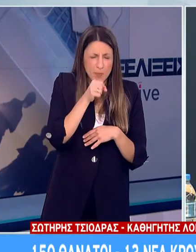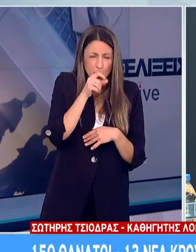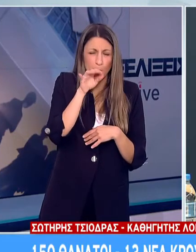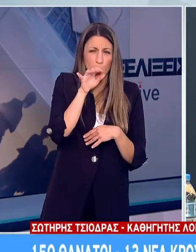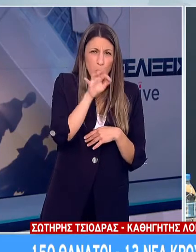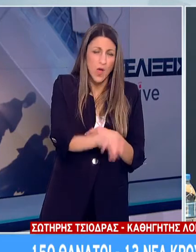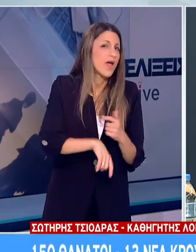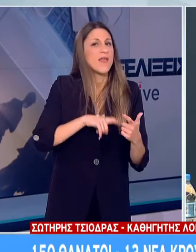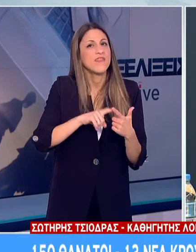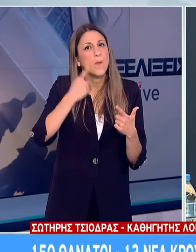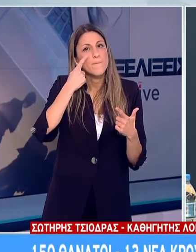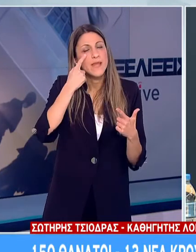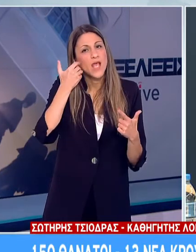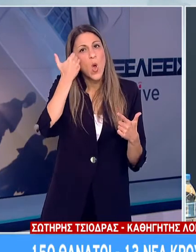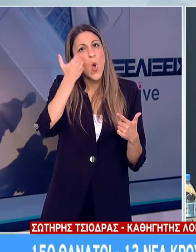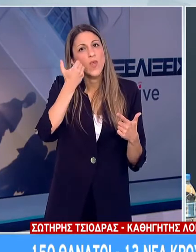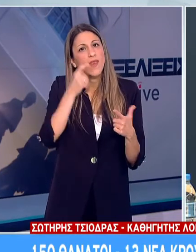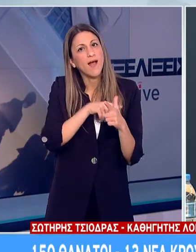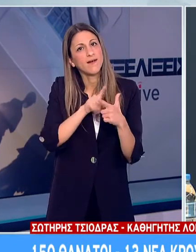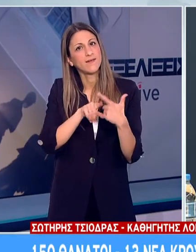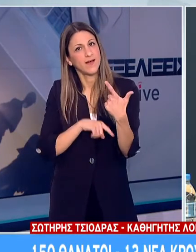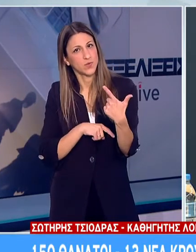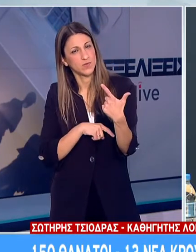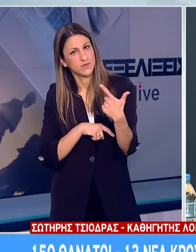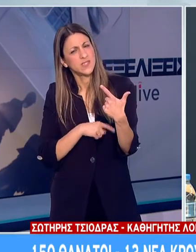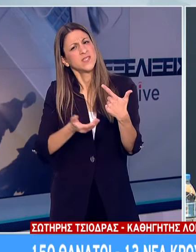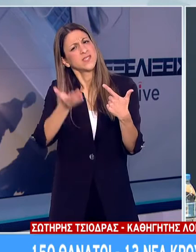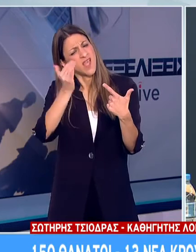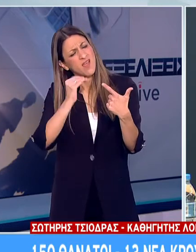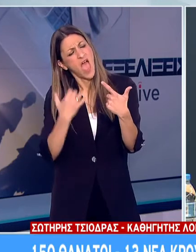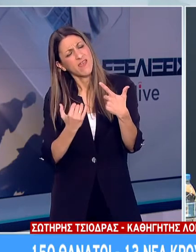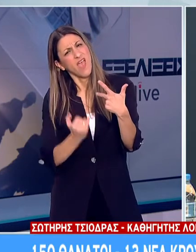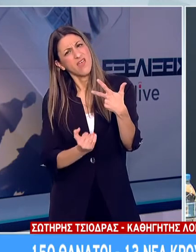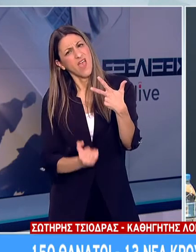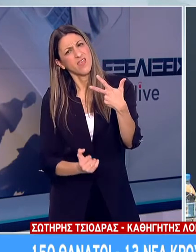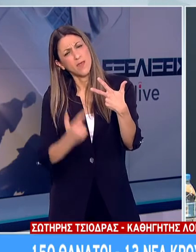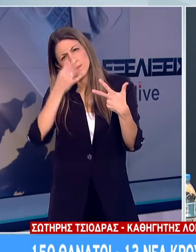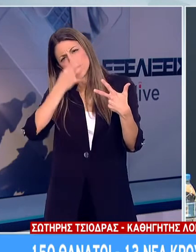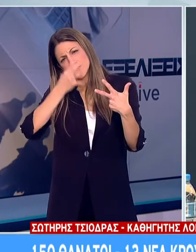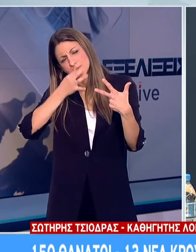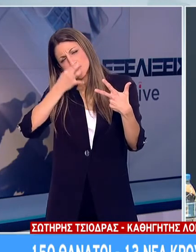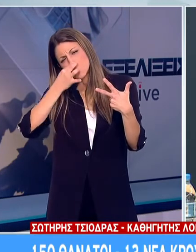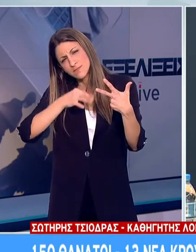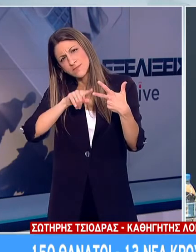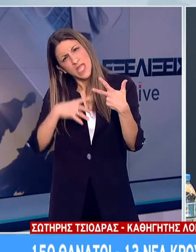Και ακολουθεί φυσικά και μέσα σε αυτό το πάνελ των συμπτωμάτων της αλλεργίας, είναι και να τρέχει η μύτη σου.